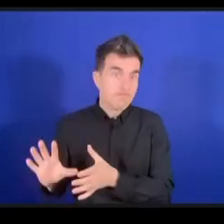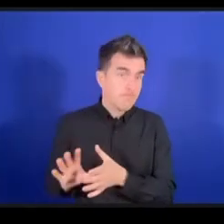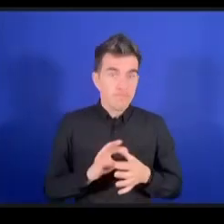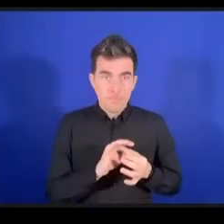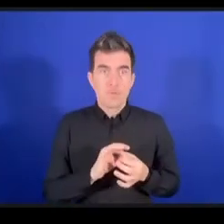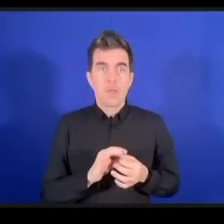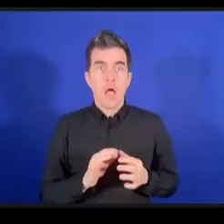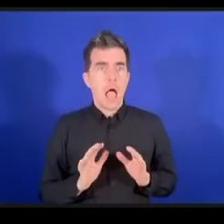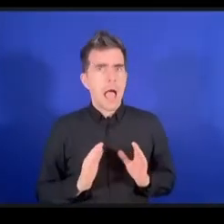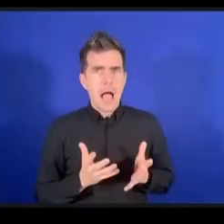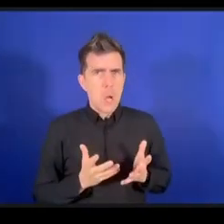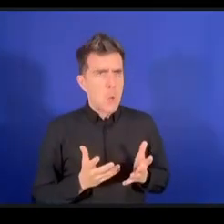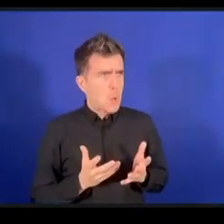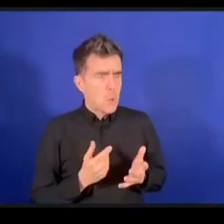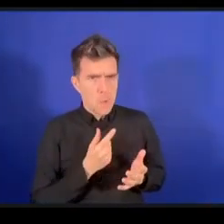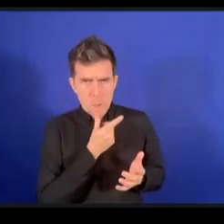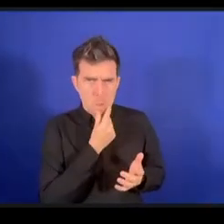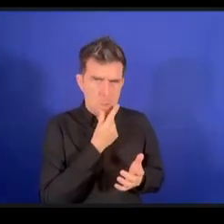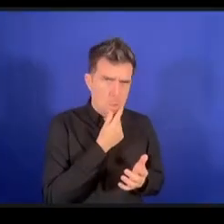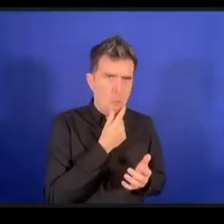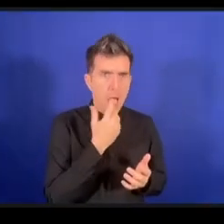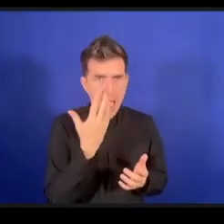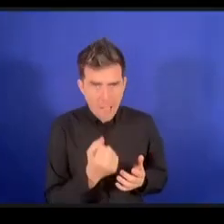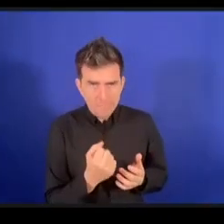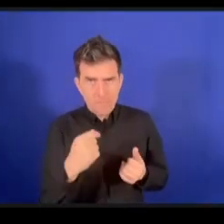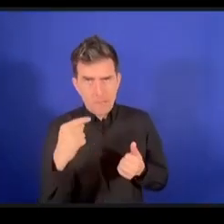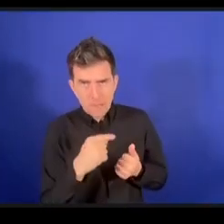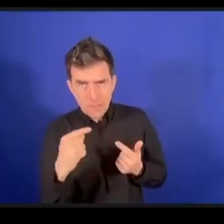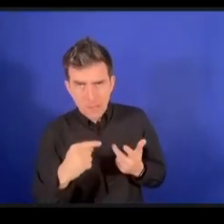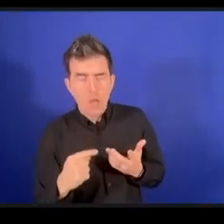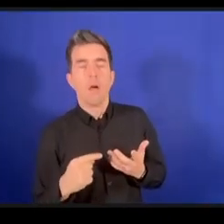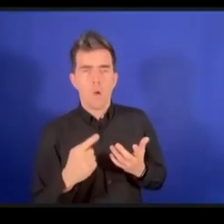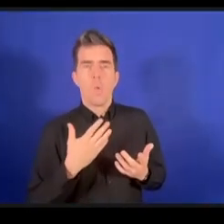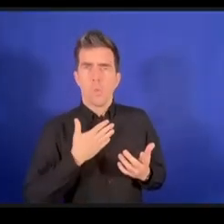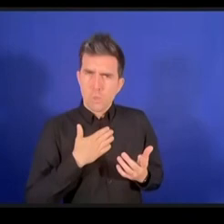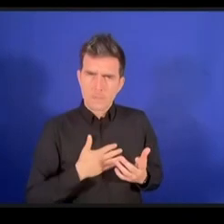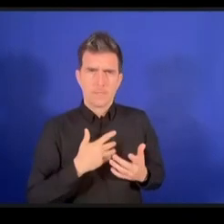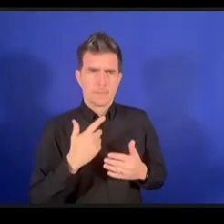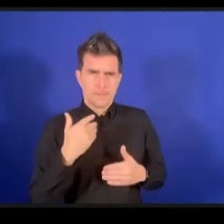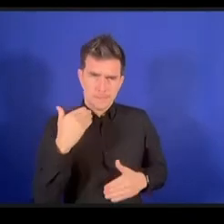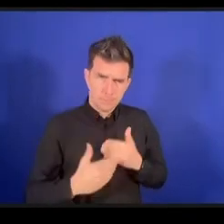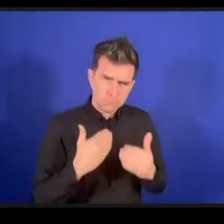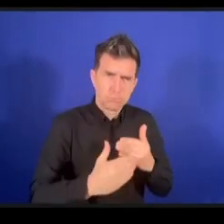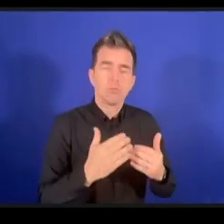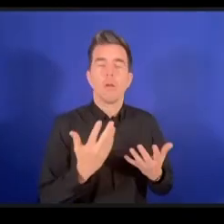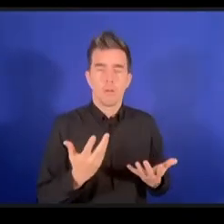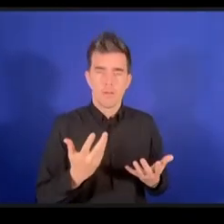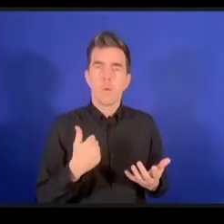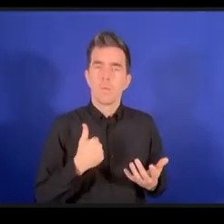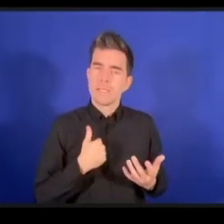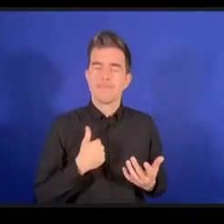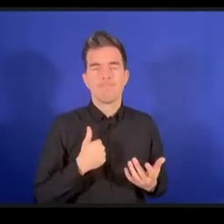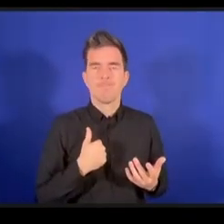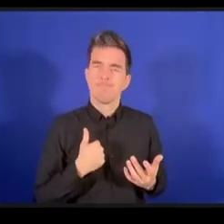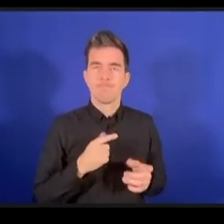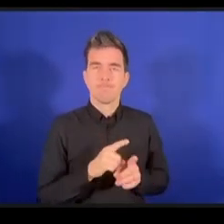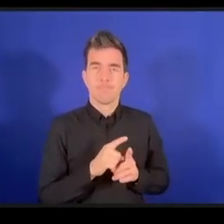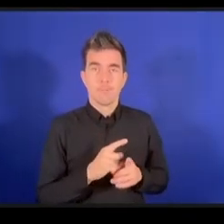بتنفيذ هذه المؤشرات لازلنا متأخرا قليلا مع الآسف